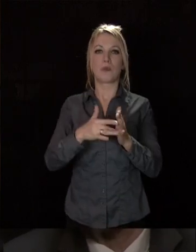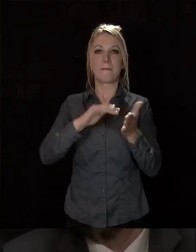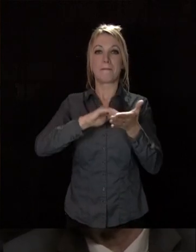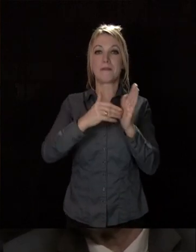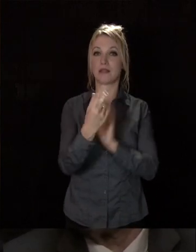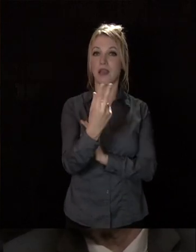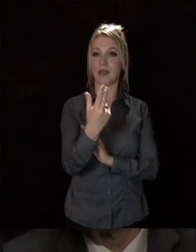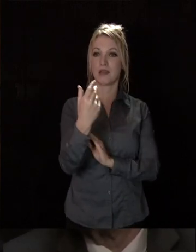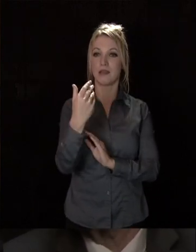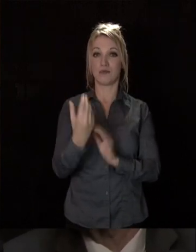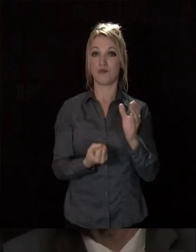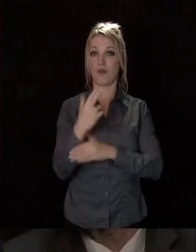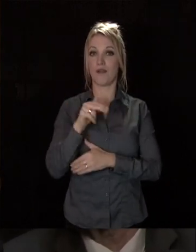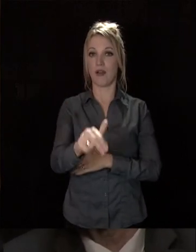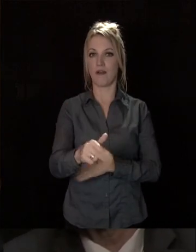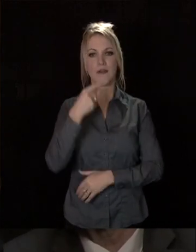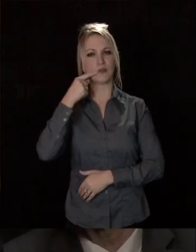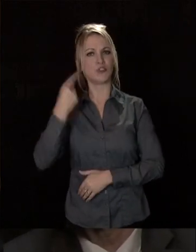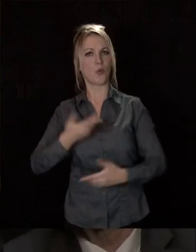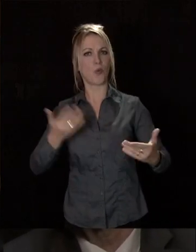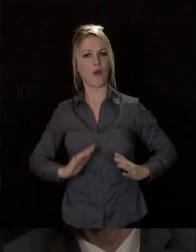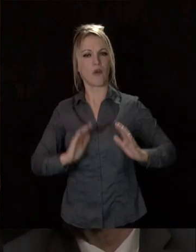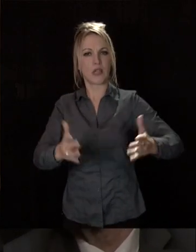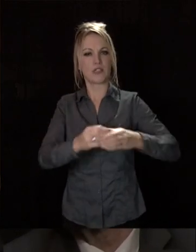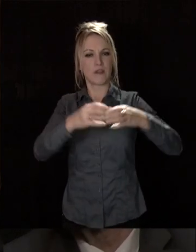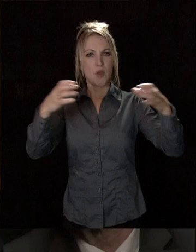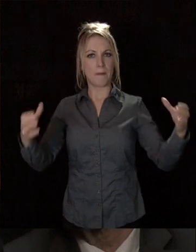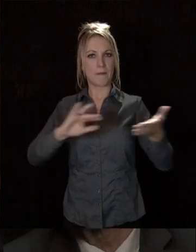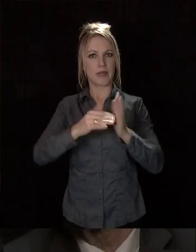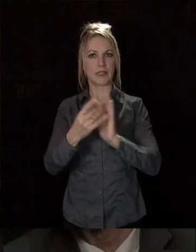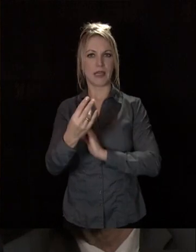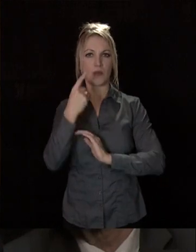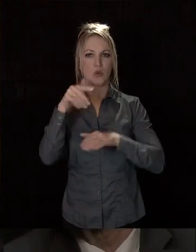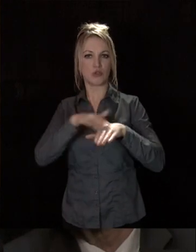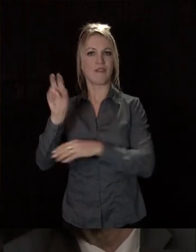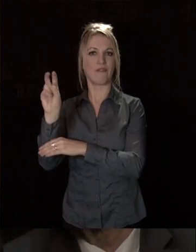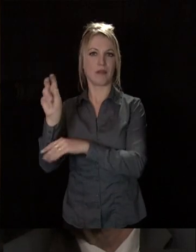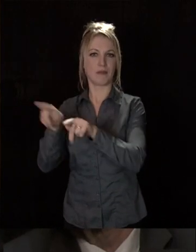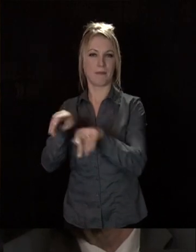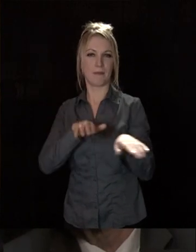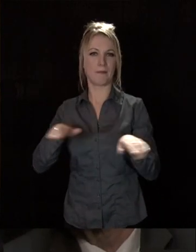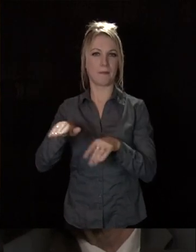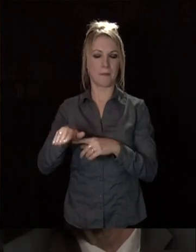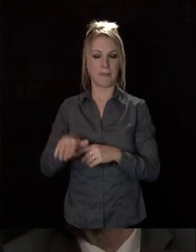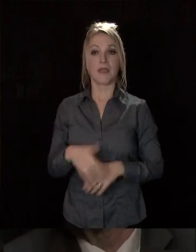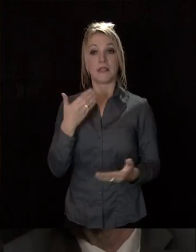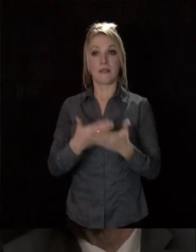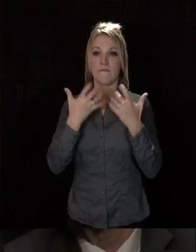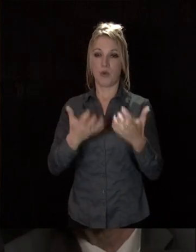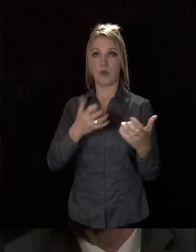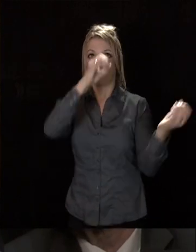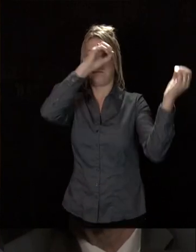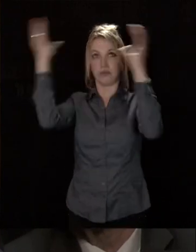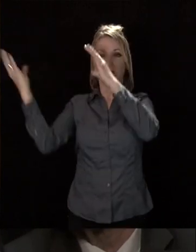de construction, la ville s'engage à développer l'équivalent de mètre carré en espace vert. C'est comme cela que nous concevons